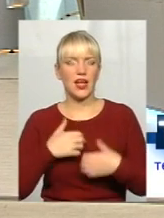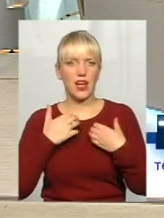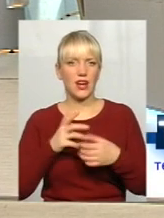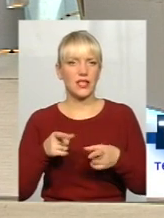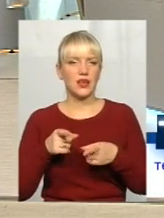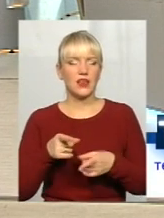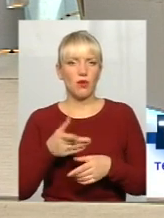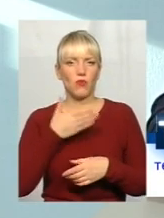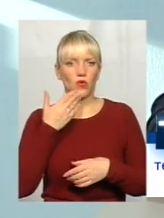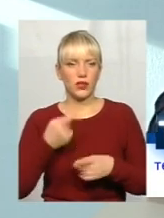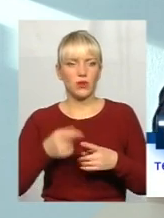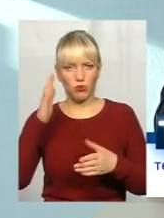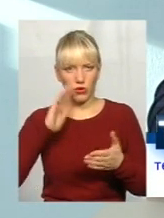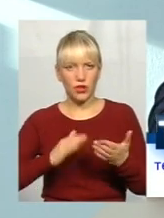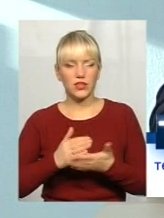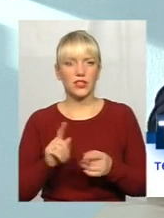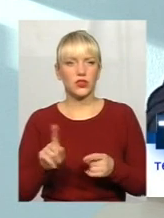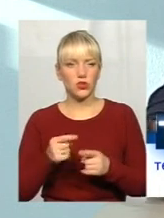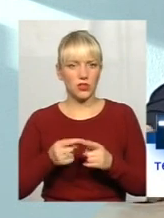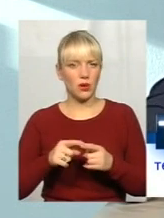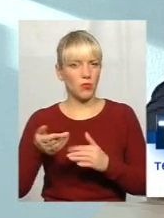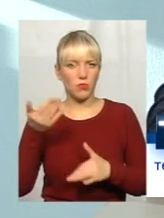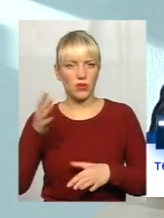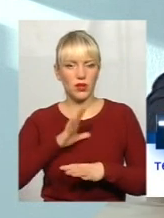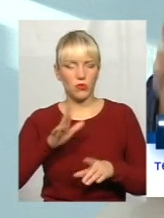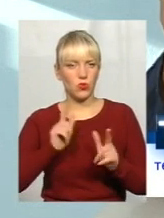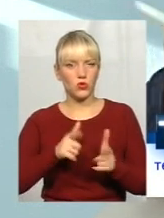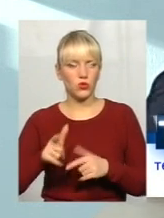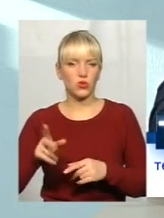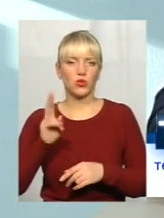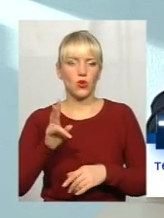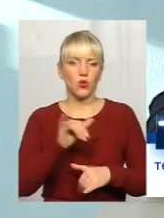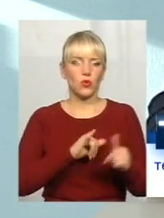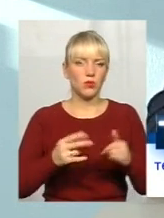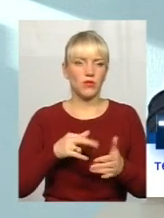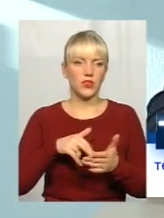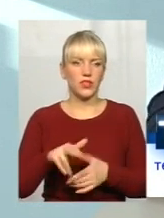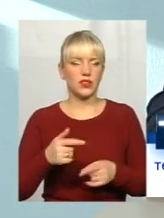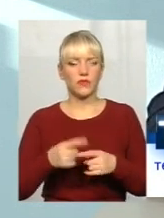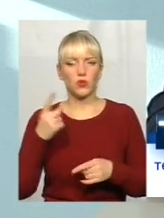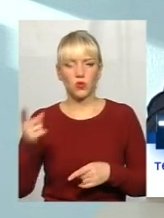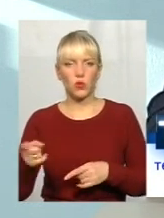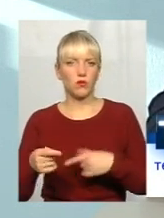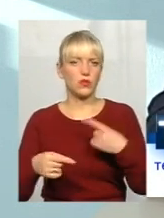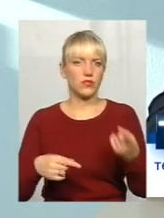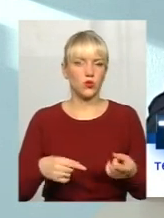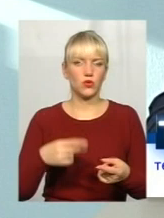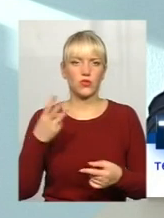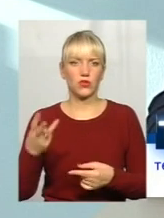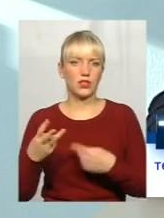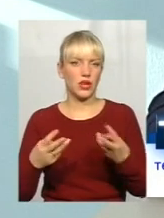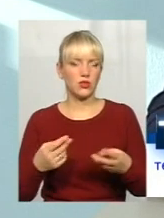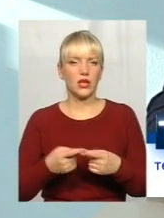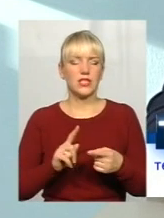находилися політики? Що це попередньо не було якось узгоджено, хто має зайти на ту область одну, чи другу, чи третю? Це було.